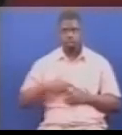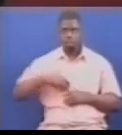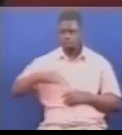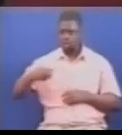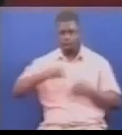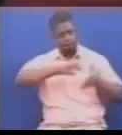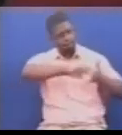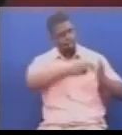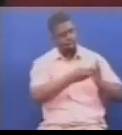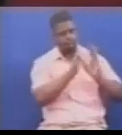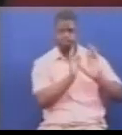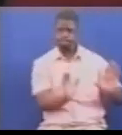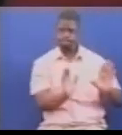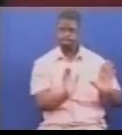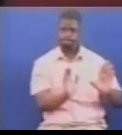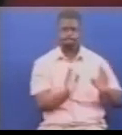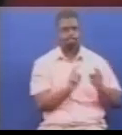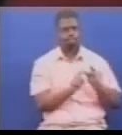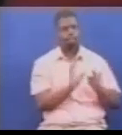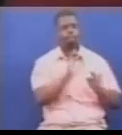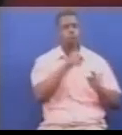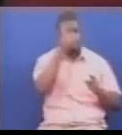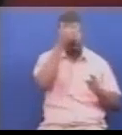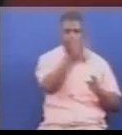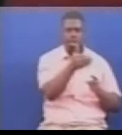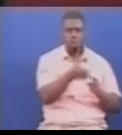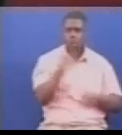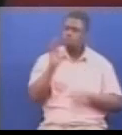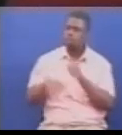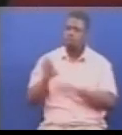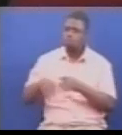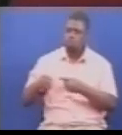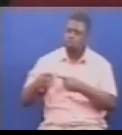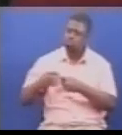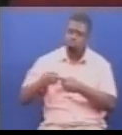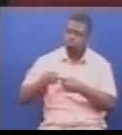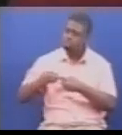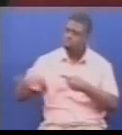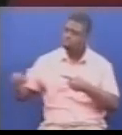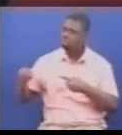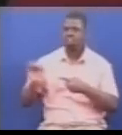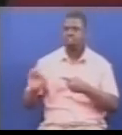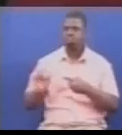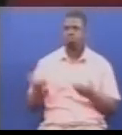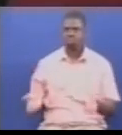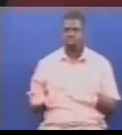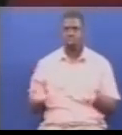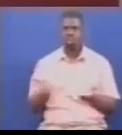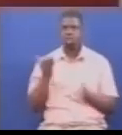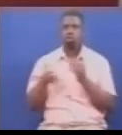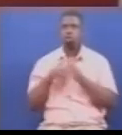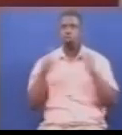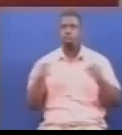mikakati ya kubaini mikoya kipaumbele, ambayo haina utamaduni wa kutahiri, na inakiwango kikubwa cha mamukizi ya virusi